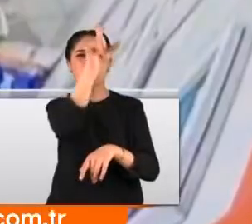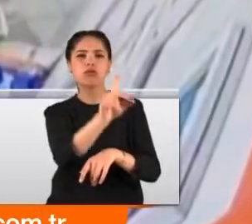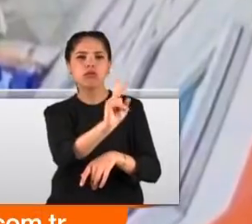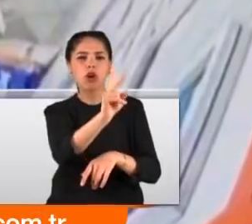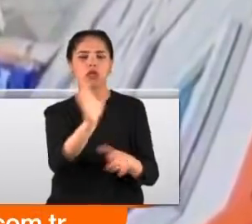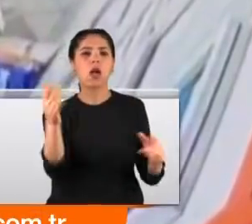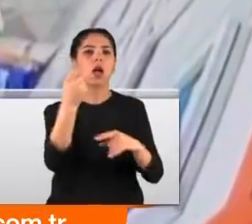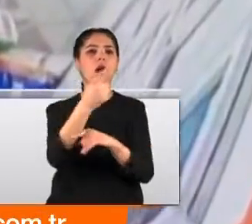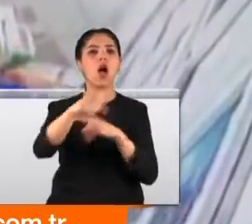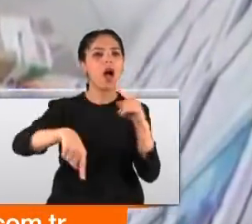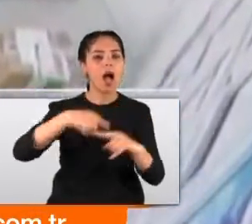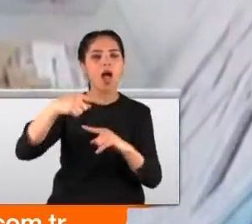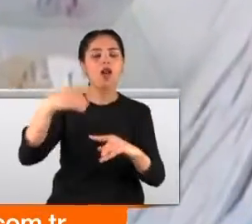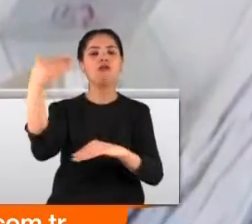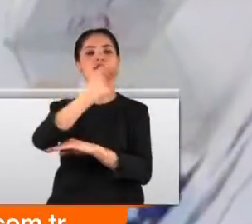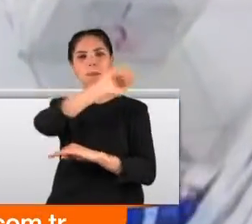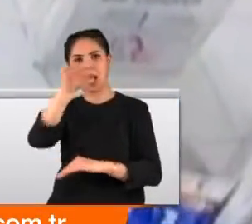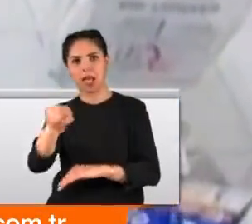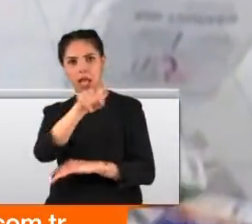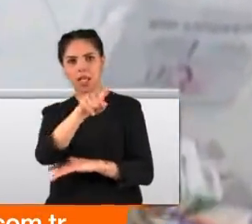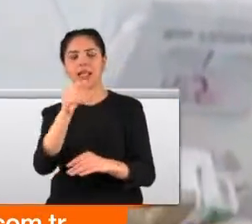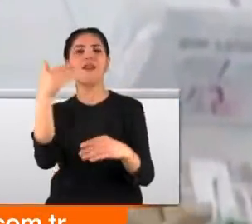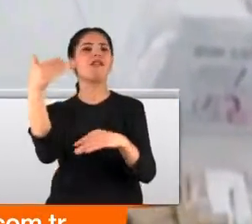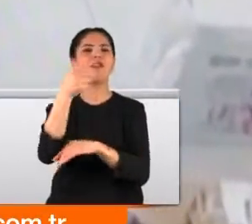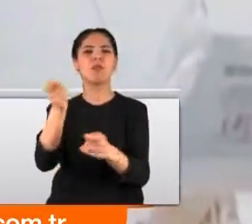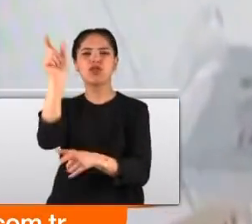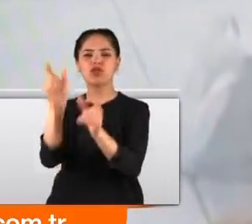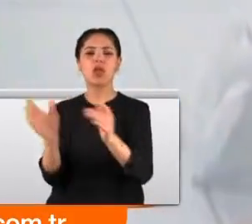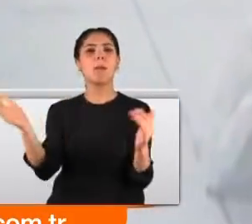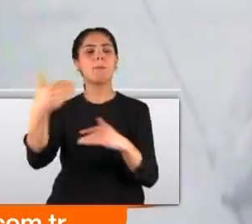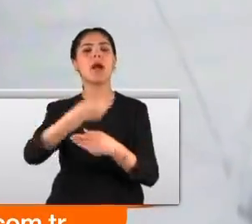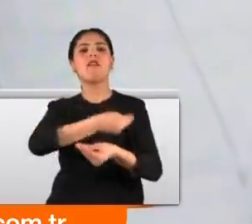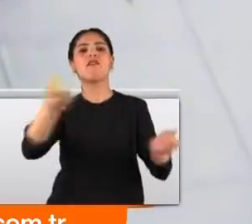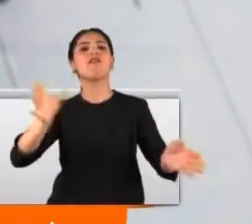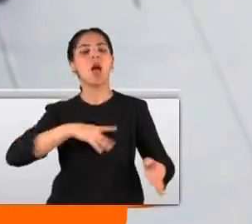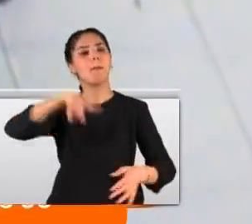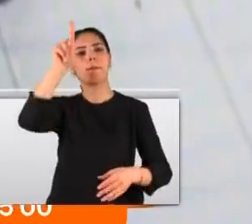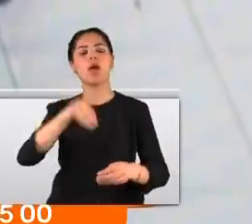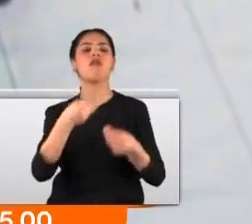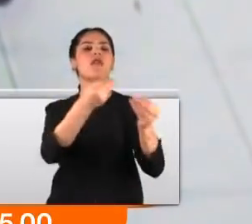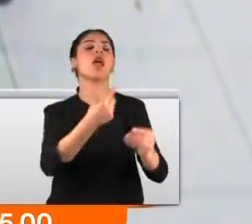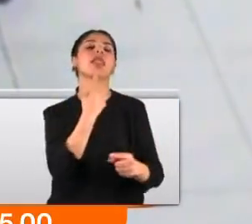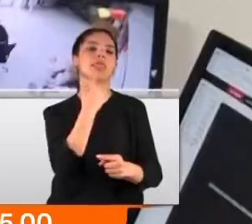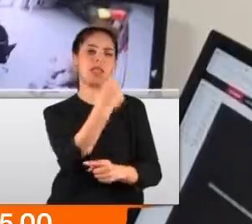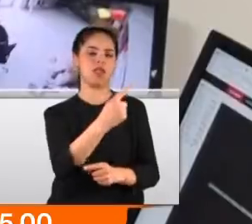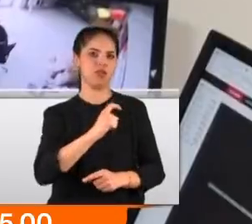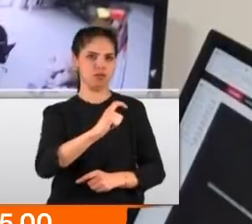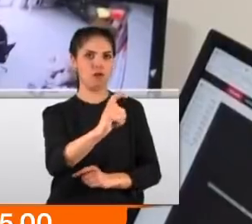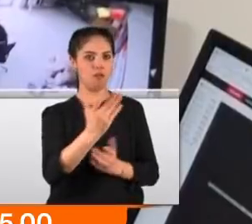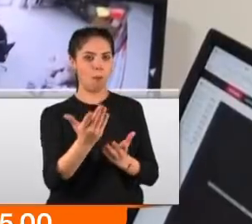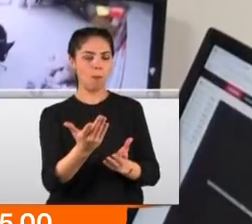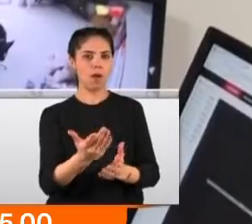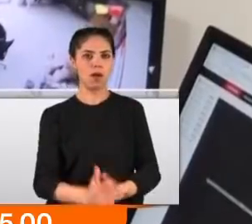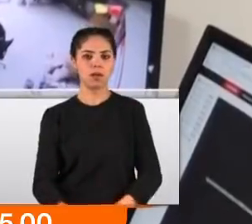kargo firmasına gitti. Firma çalışanları da paketin dağıtıma çıkarıldığını ve gün içinde teslim edileceğini söyledi. Darp